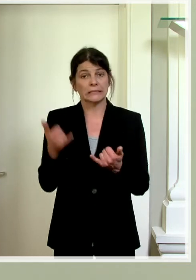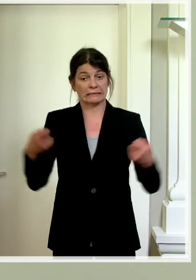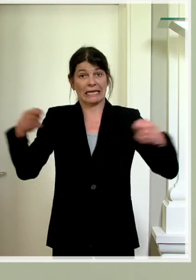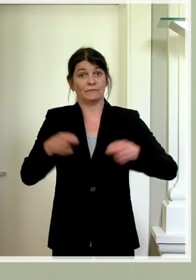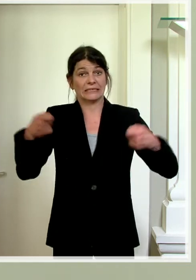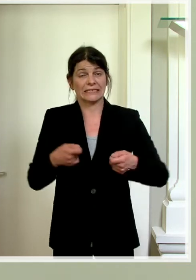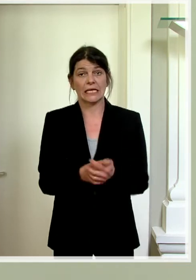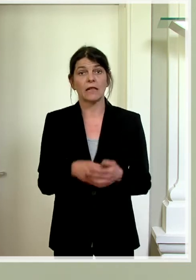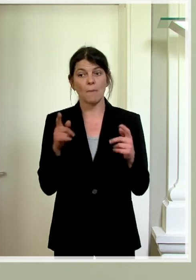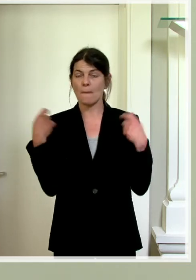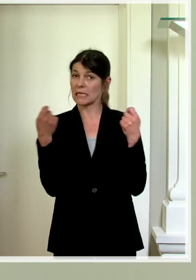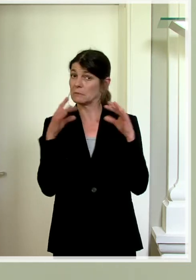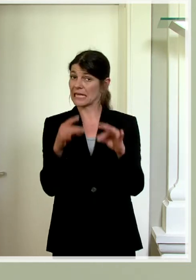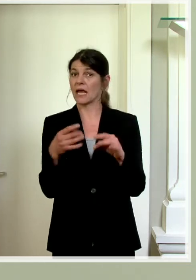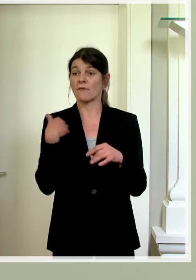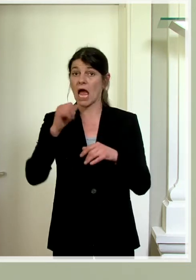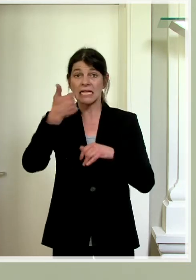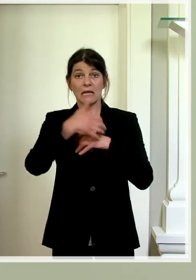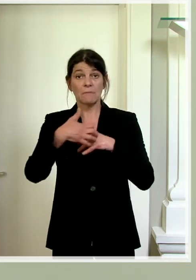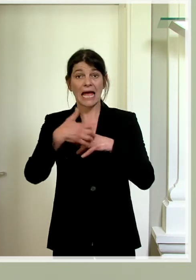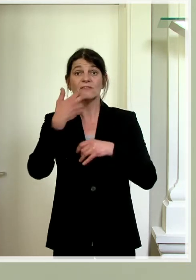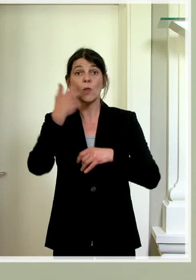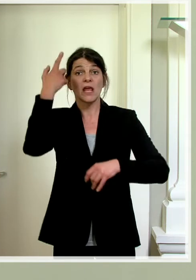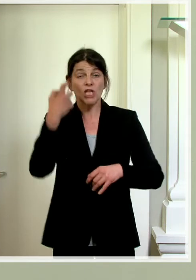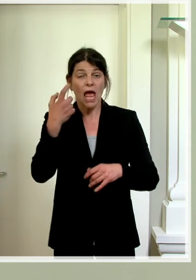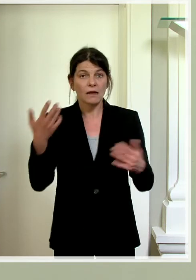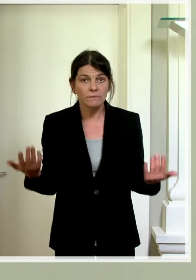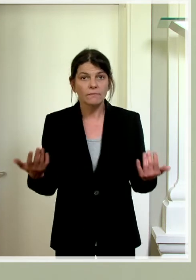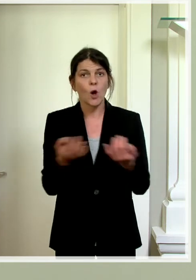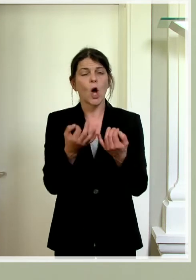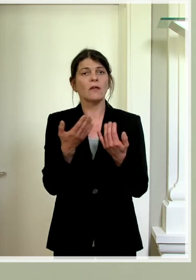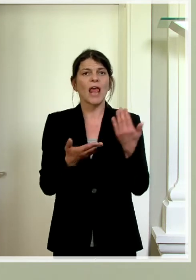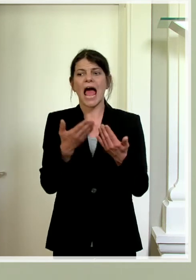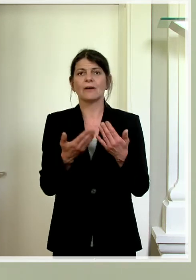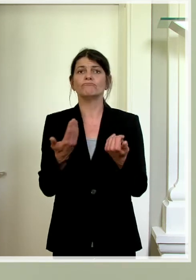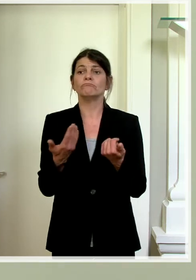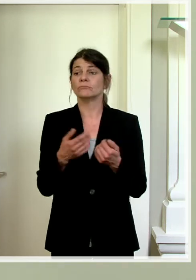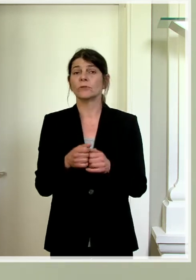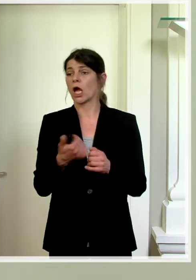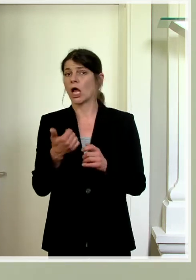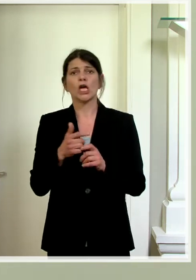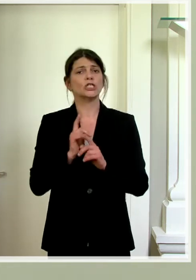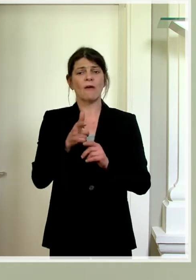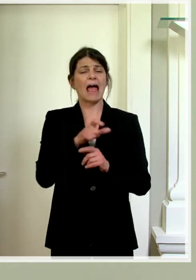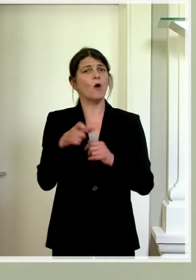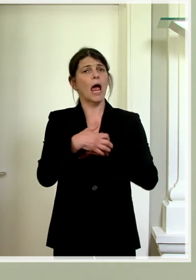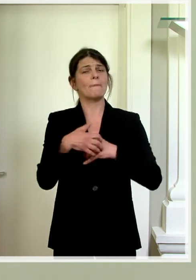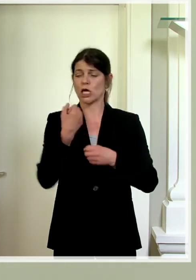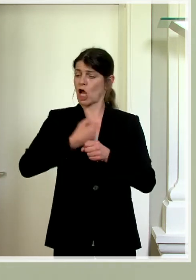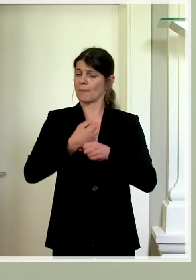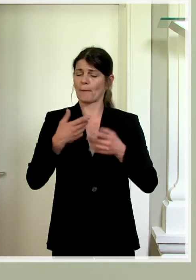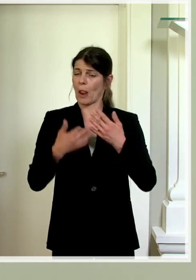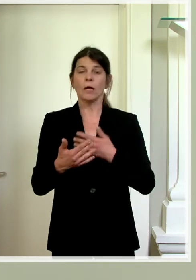hat, aber seine Betriebstätigkeit erst im März aufnehmen wollte oder vielleicht auch die ersten zwei Wochen im März aufgenommen hat,